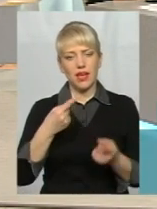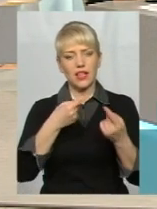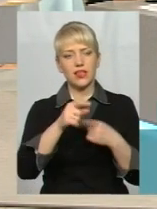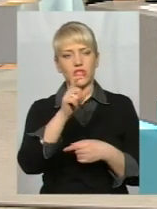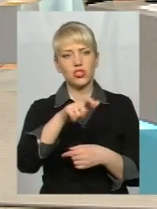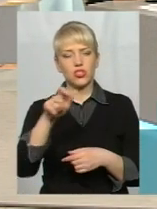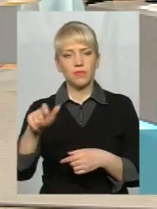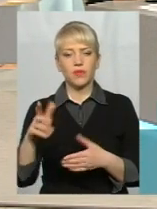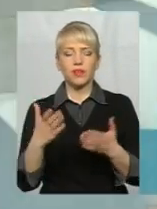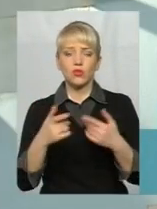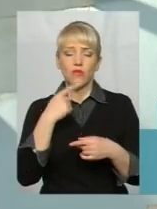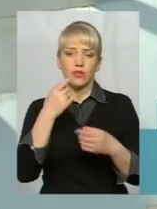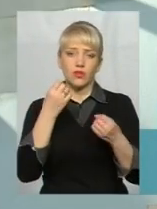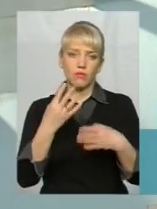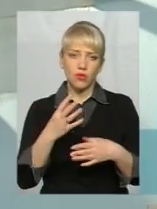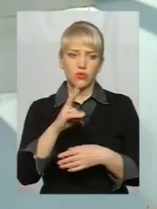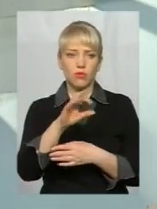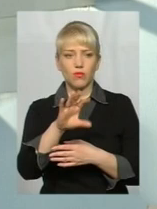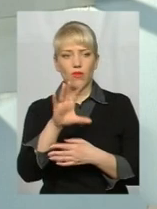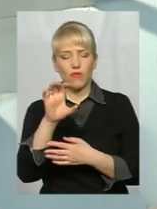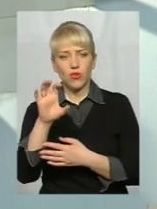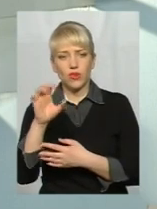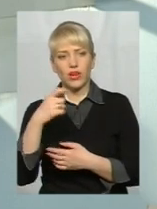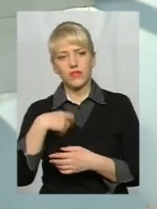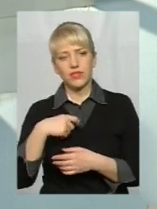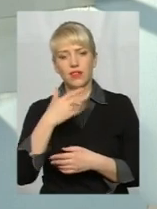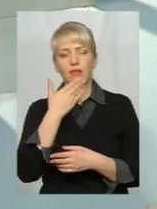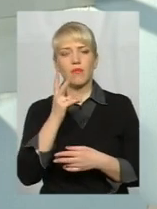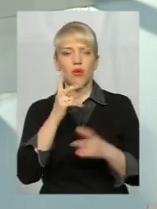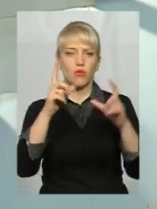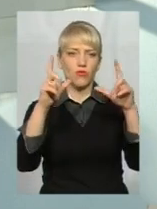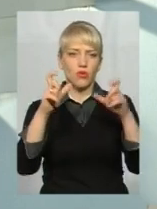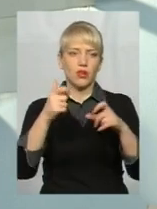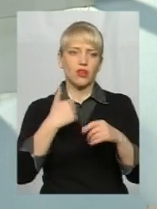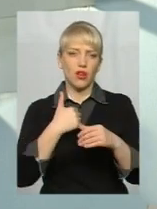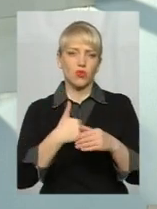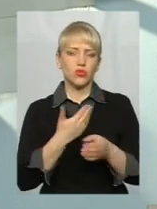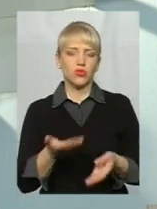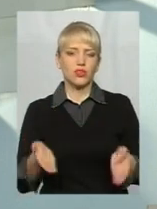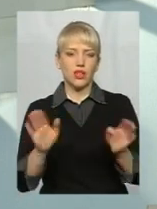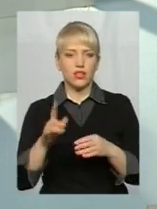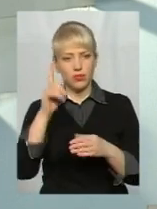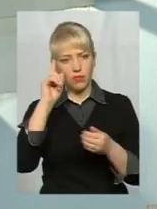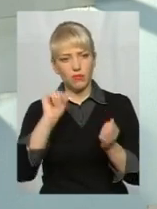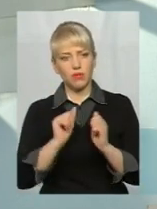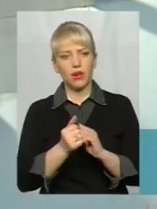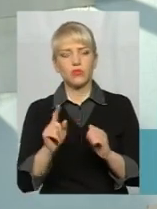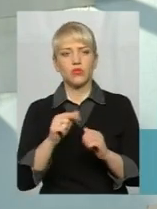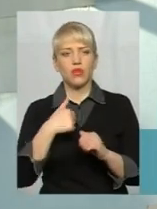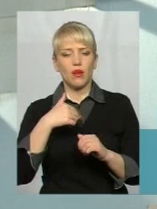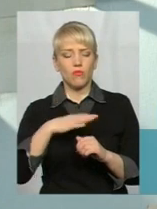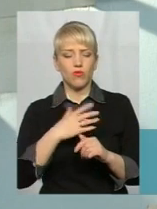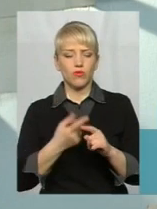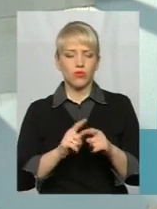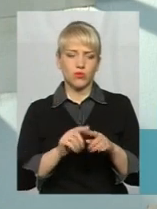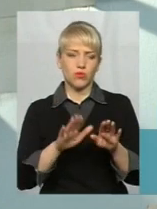просто про фотографію себе, бо немає кому зняти, і я хочу, ну, так, залишити пам'ять, що я був в цьому місті, чи я там був з